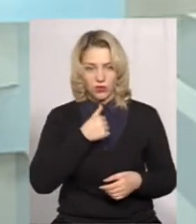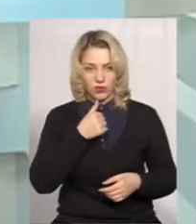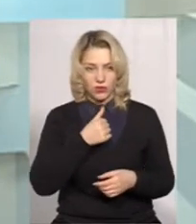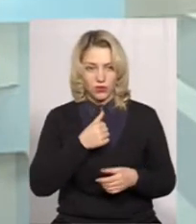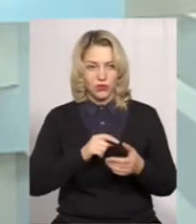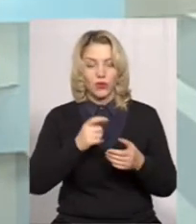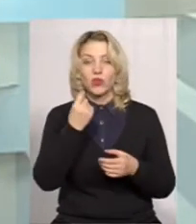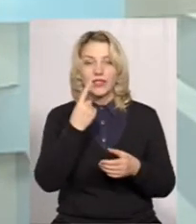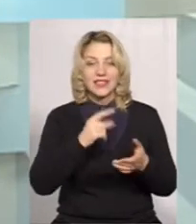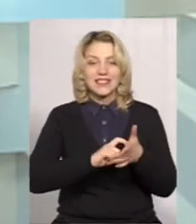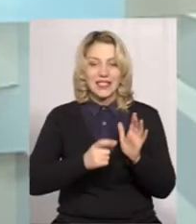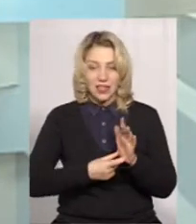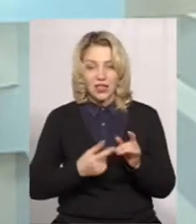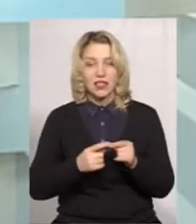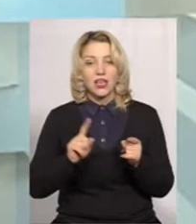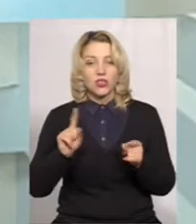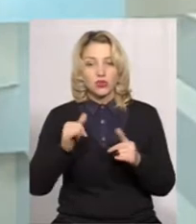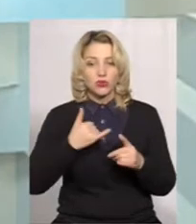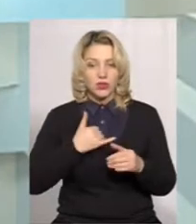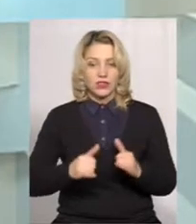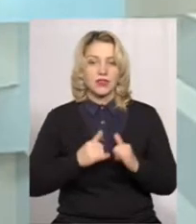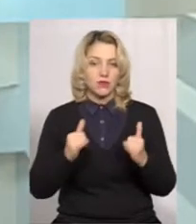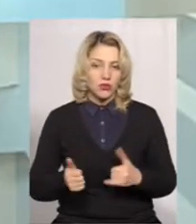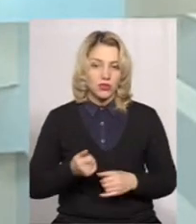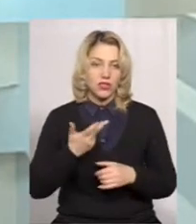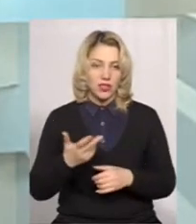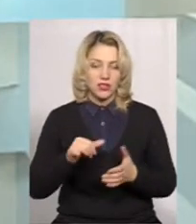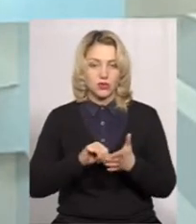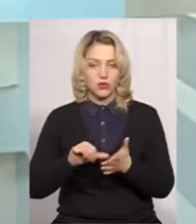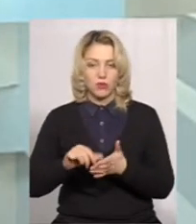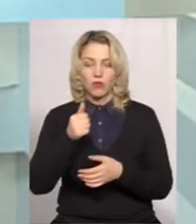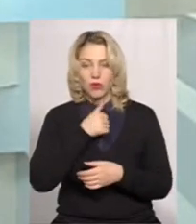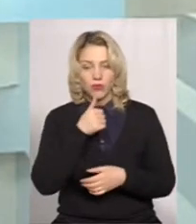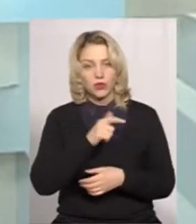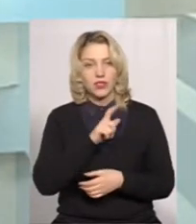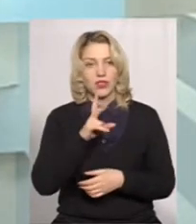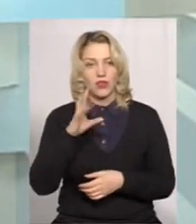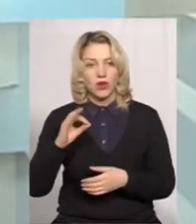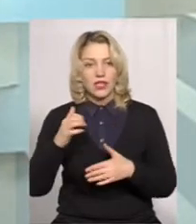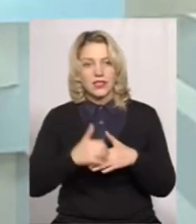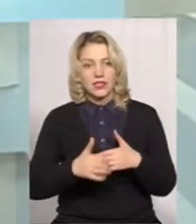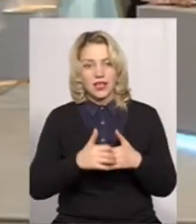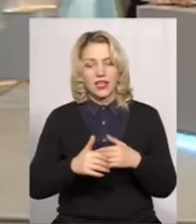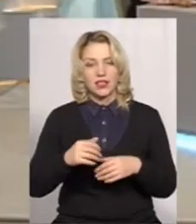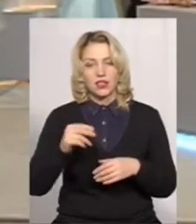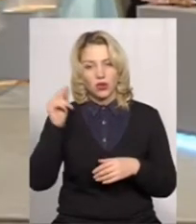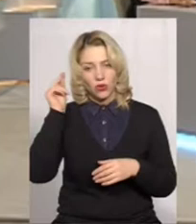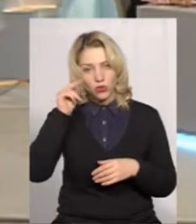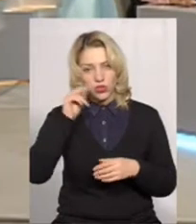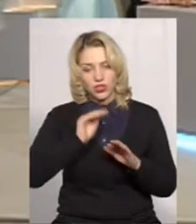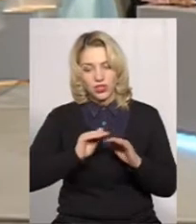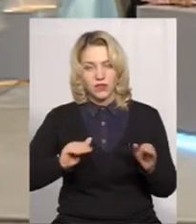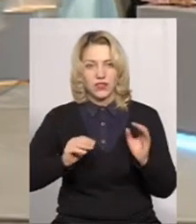то, що в нас із року в рік збільшується кількість учнів, учасників пробного тестування серед учнів 10 класу,